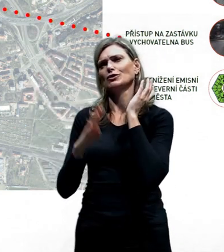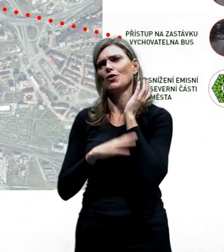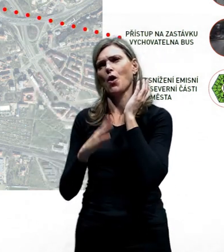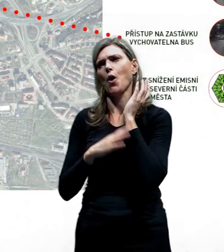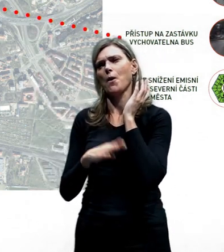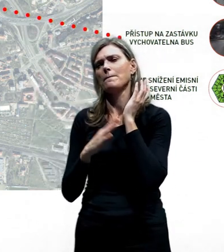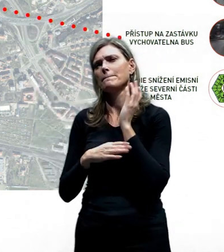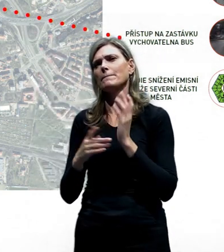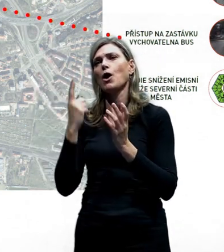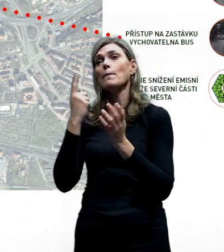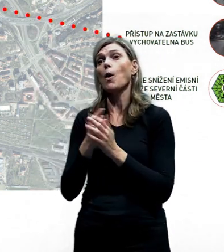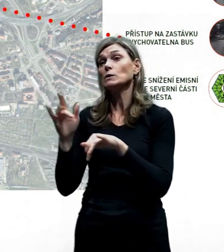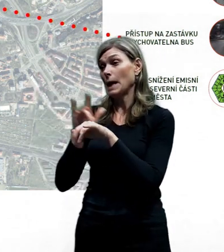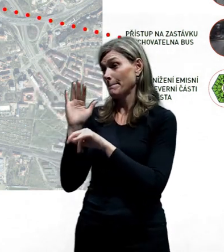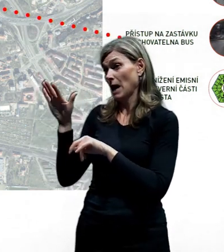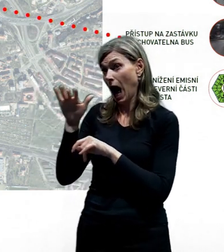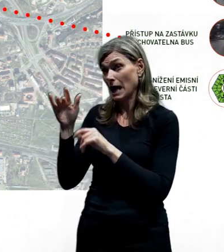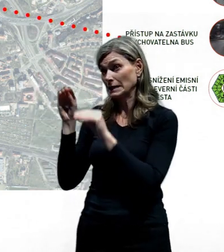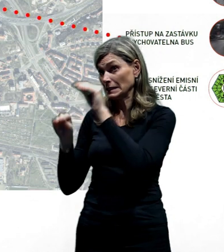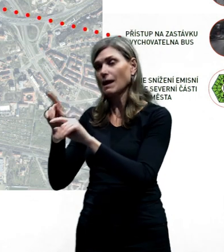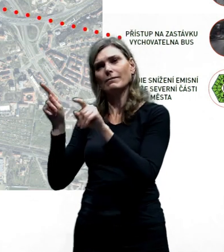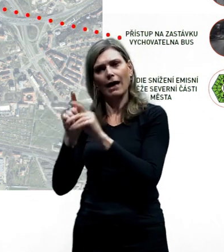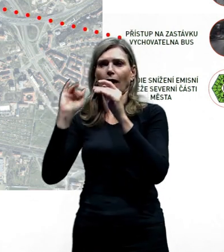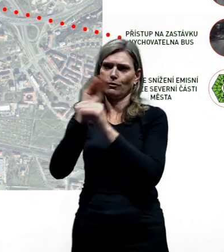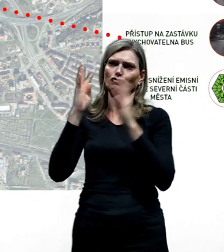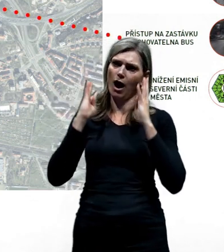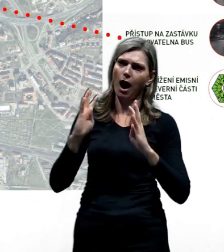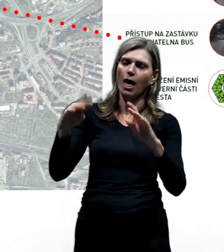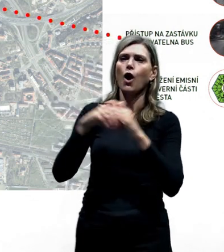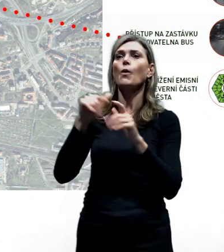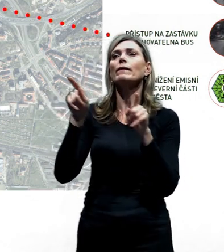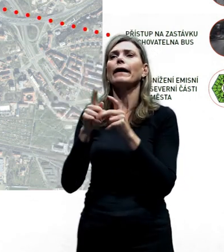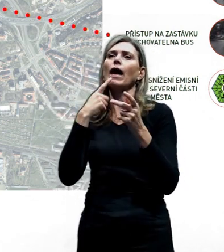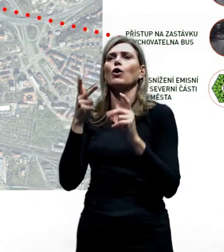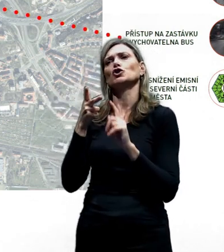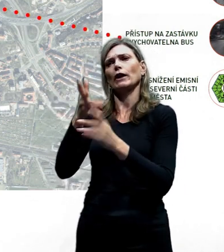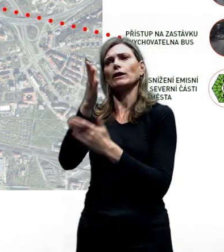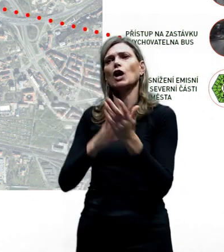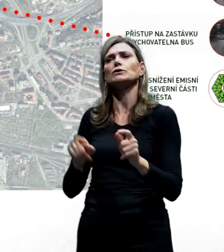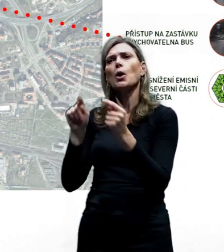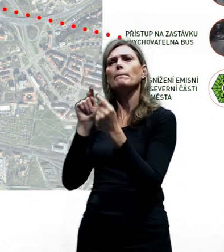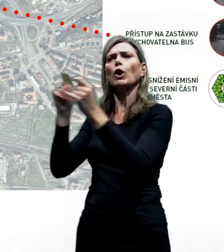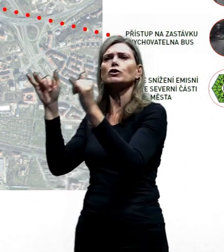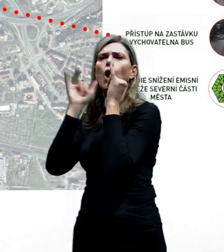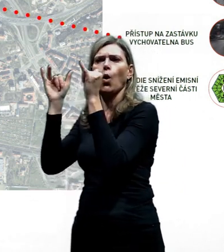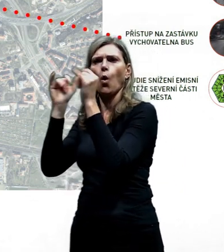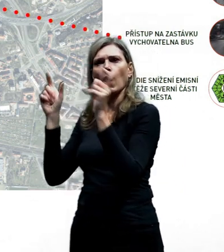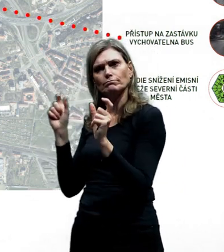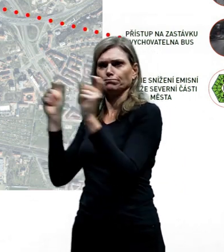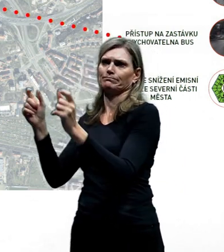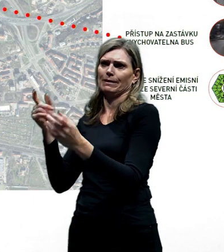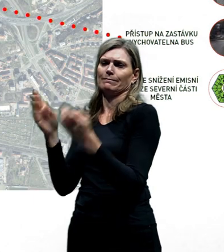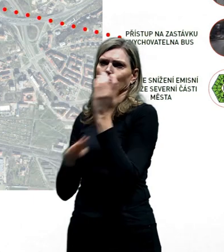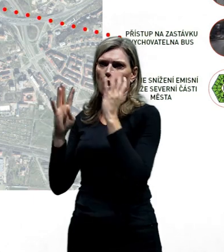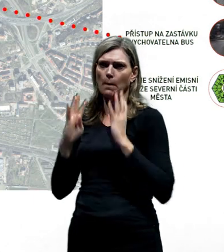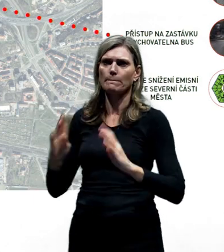pouze ty volná místa, která tam jsou. Je to třetí etapa protihlukových opatření a je